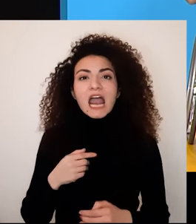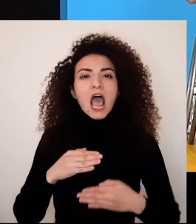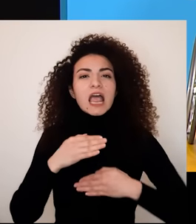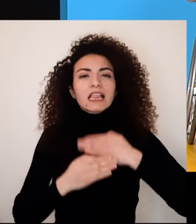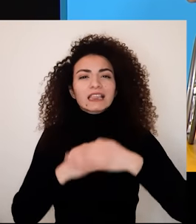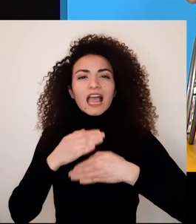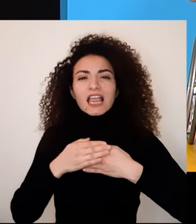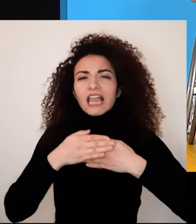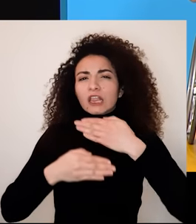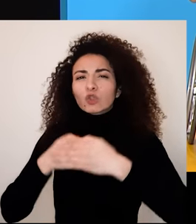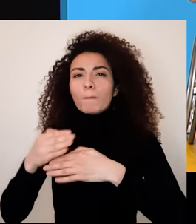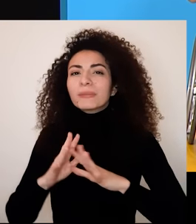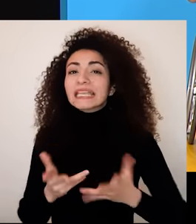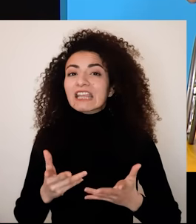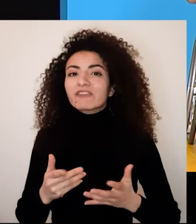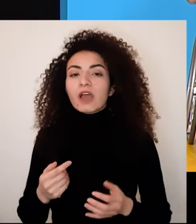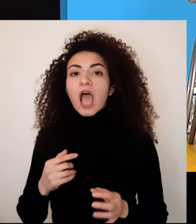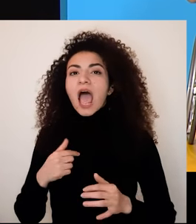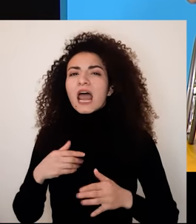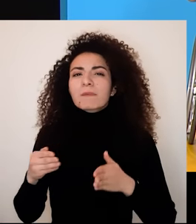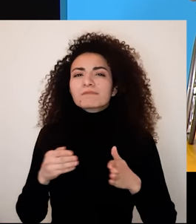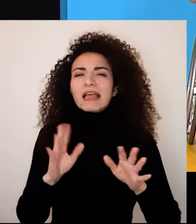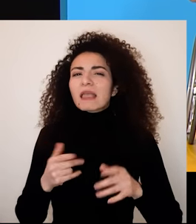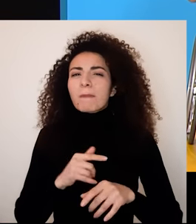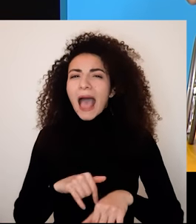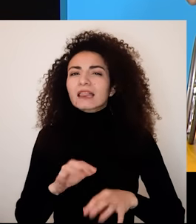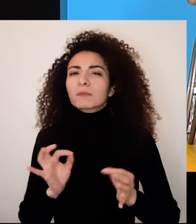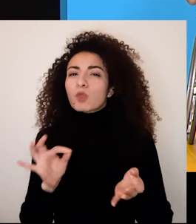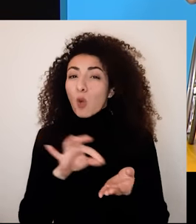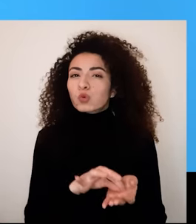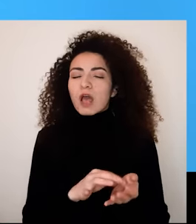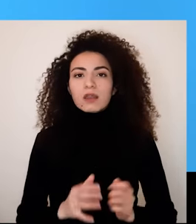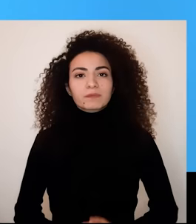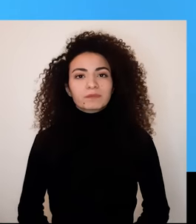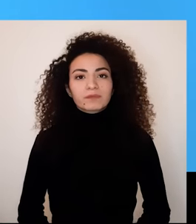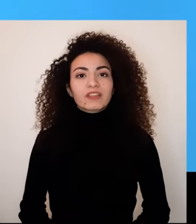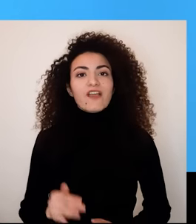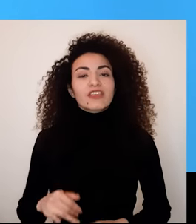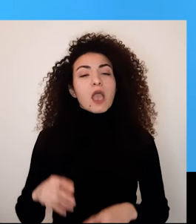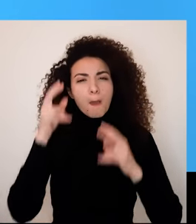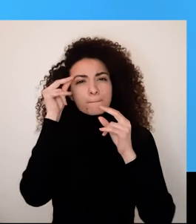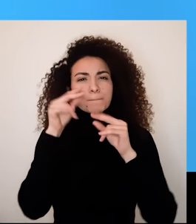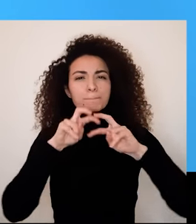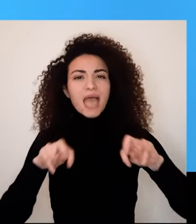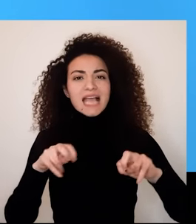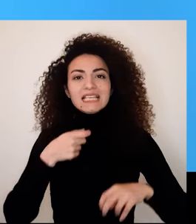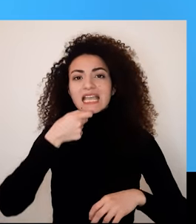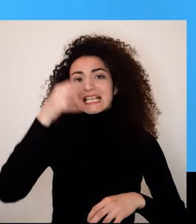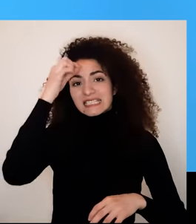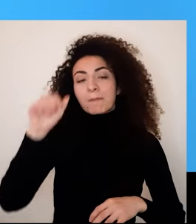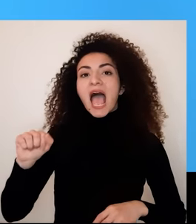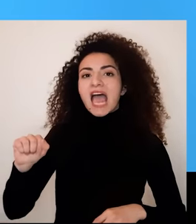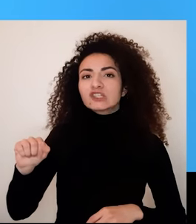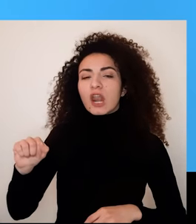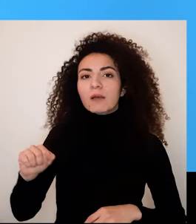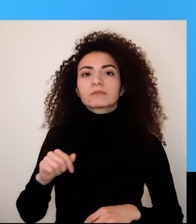أنجيلا داكورث مفهوم لجريت والمتعلق بوضوع المثابرة والجهد من بعد ما اشتغلت داكورث في مجال التعليم طرحت